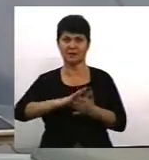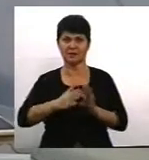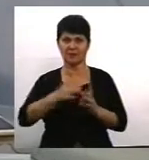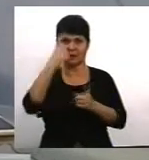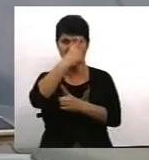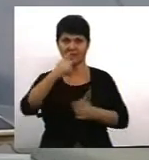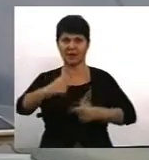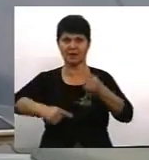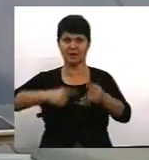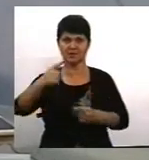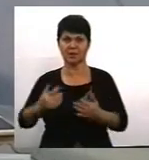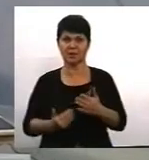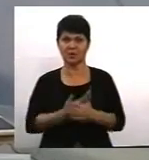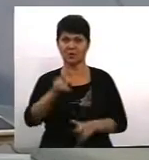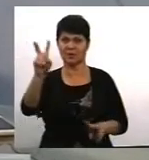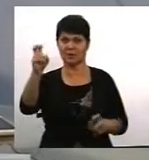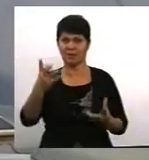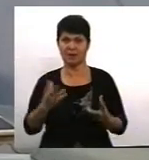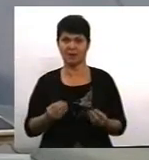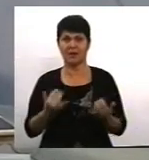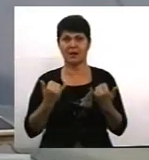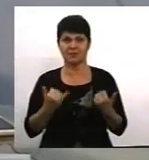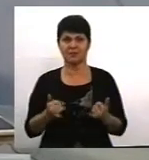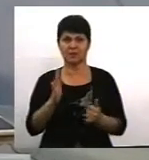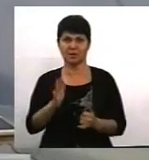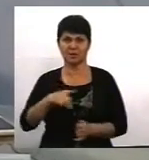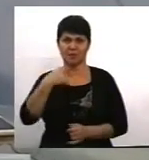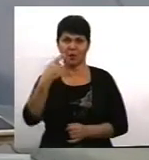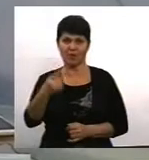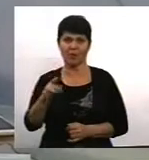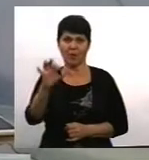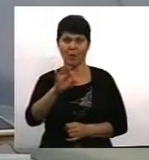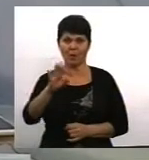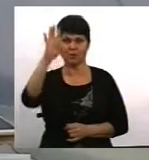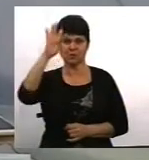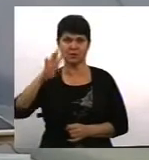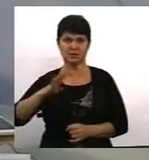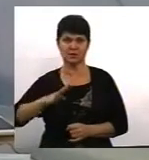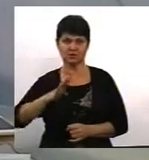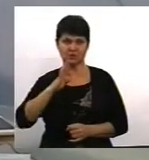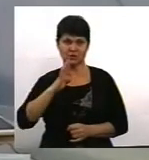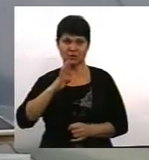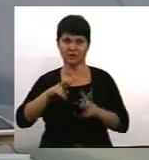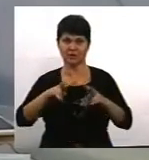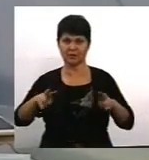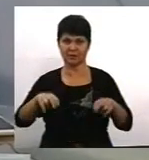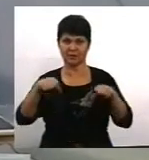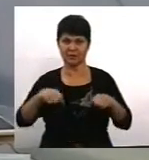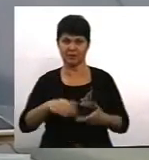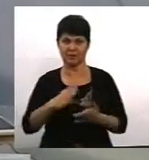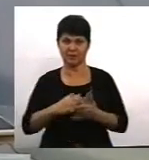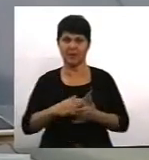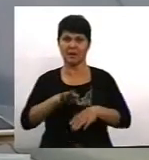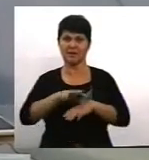наступних випусках теми дня. А сьогодні ми будемо говорити про гендерно обумовлене насильство. Нагадаю, 25